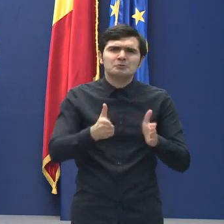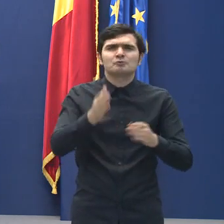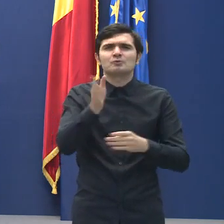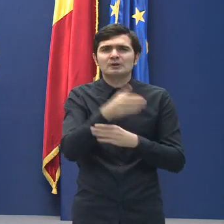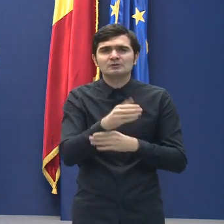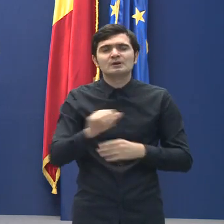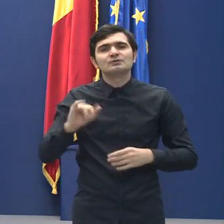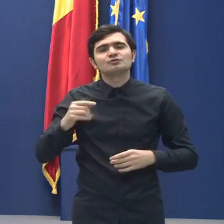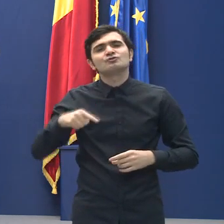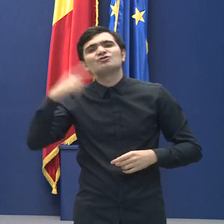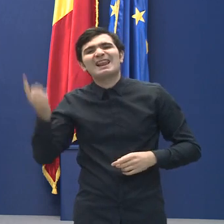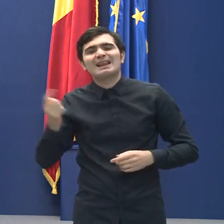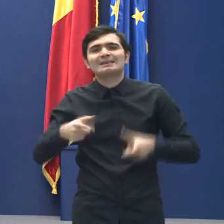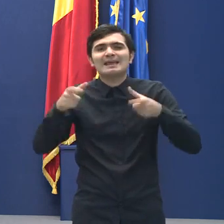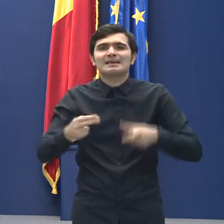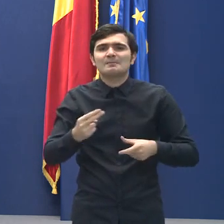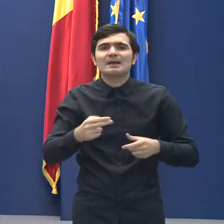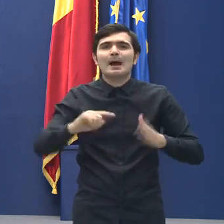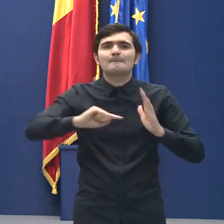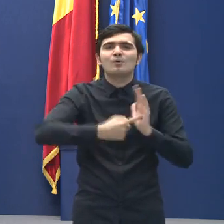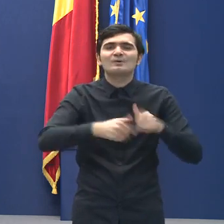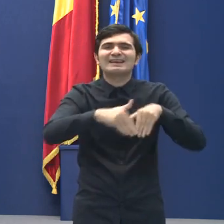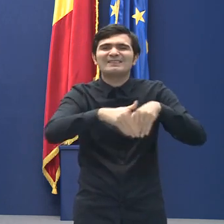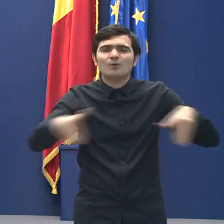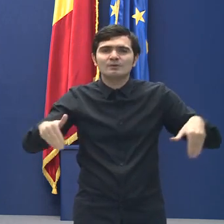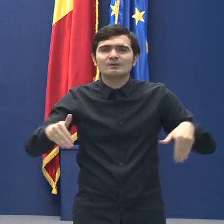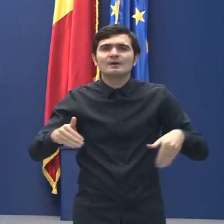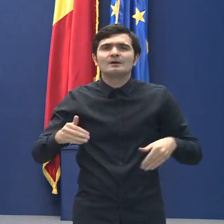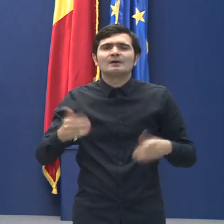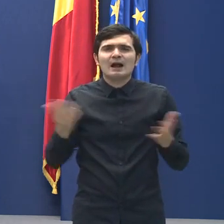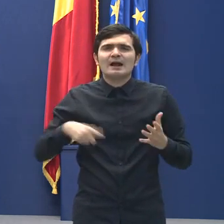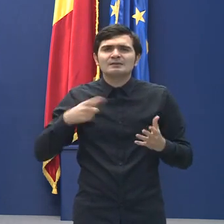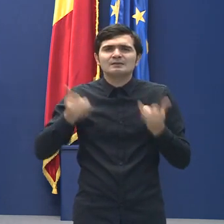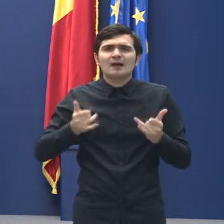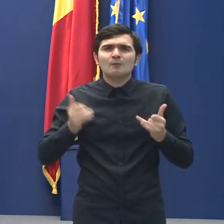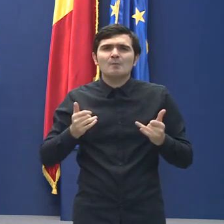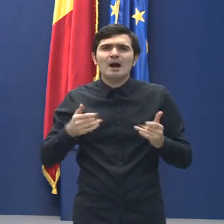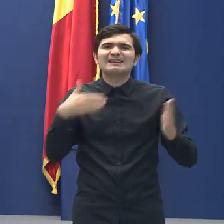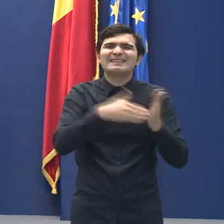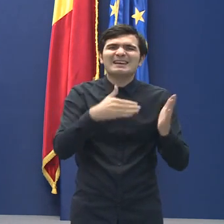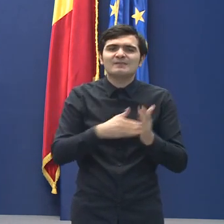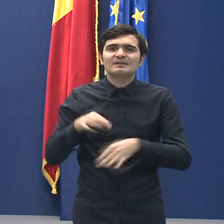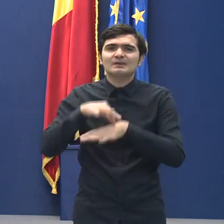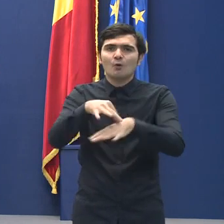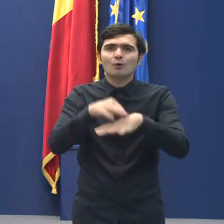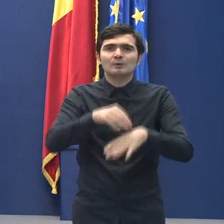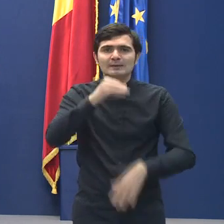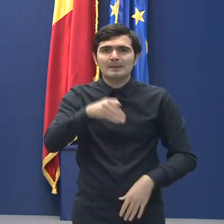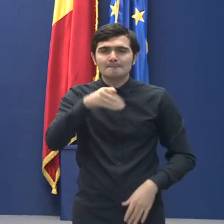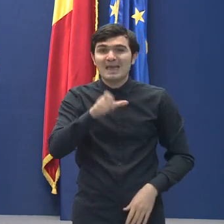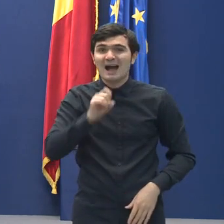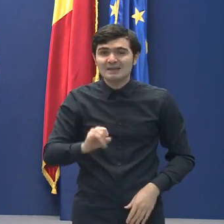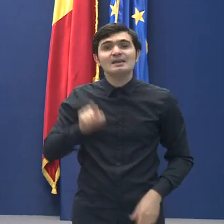cât și cele de la punctele de frontieră, aflate în misiuni coordonate de Ministerul Afacerilor Interne, vor oferi